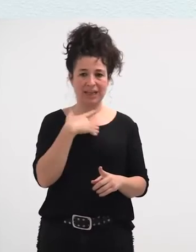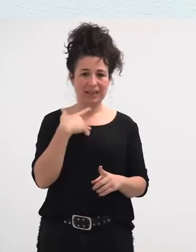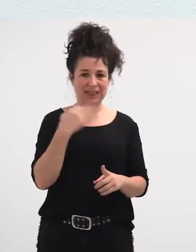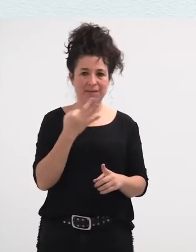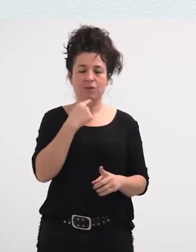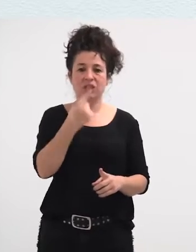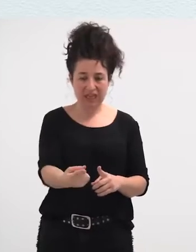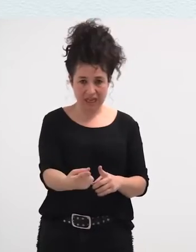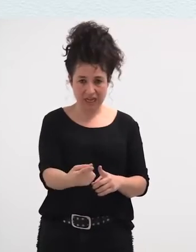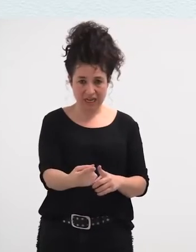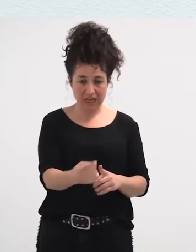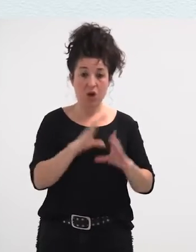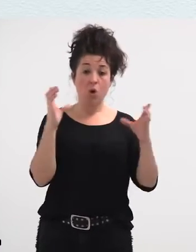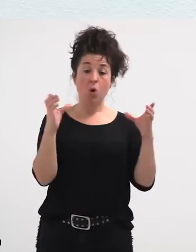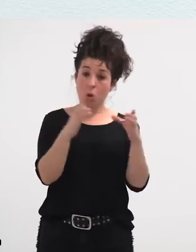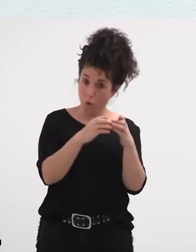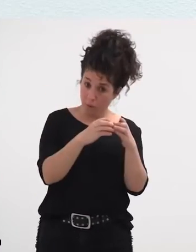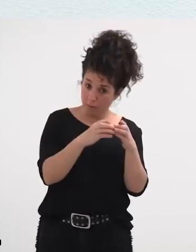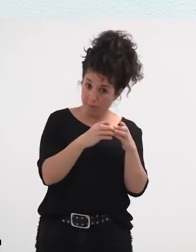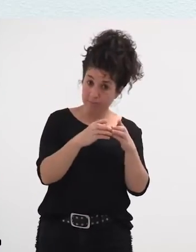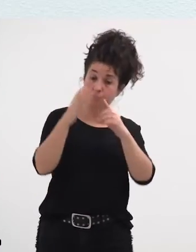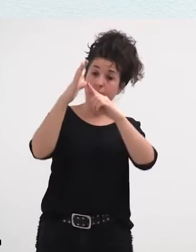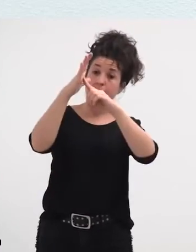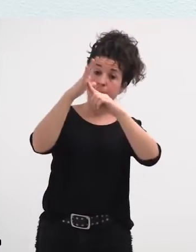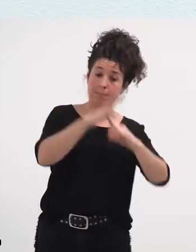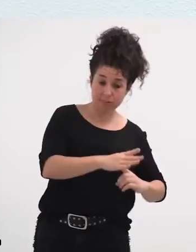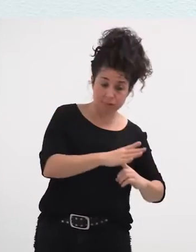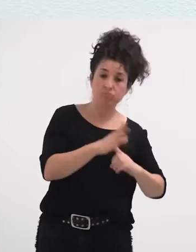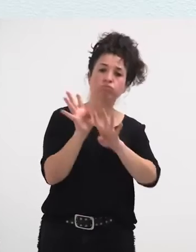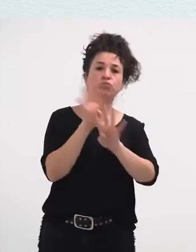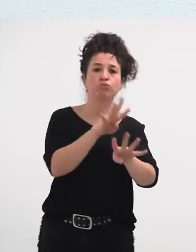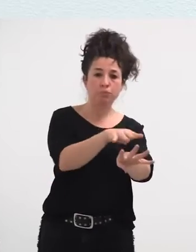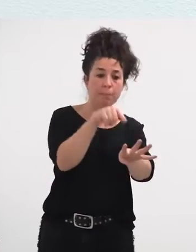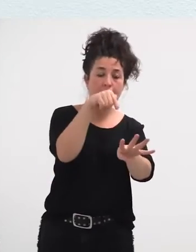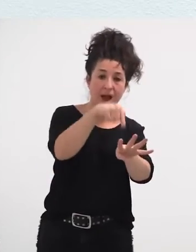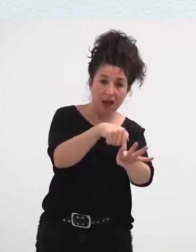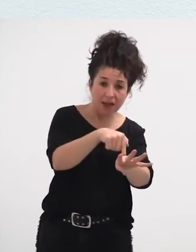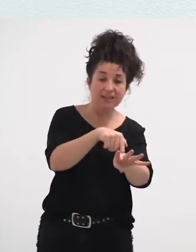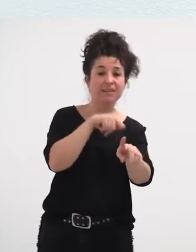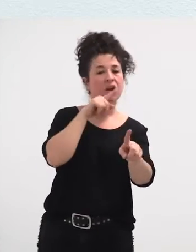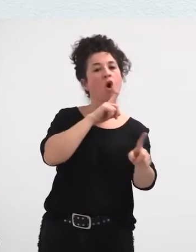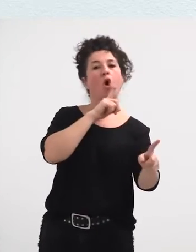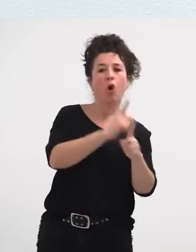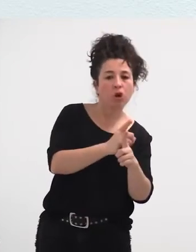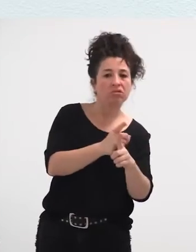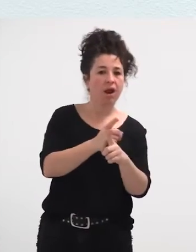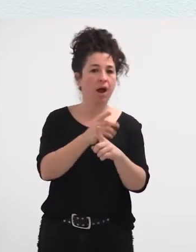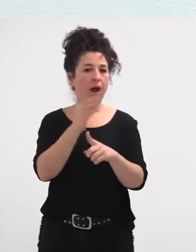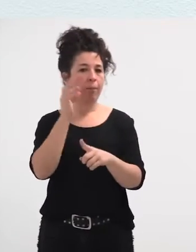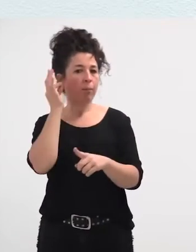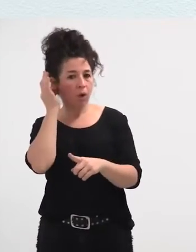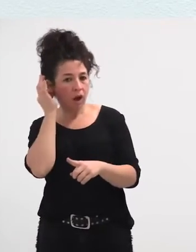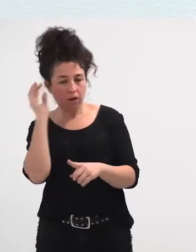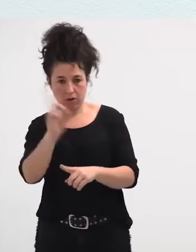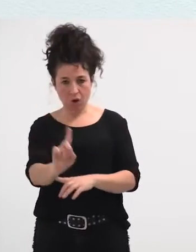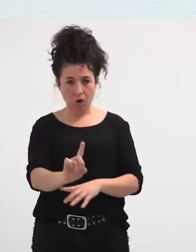alarde bastertzailean emakumeen parte hartzearen kontra militatzeko. Daude hor, bere kuadrilak direlako,